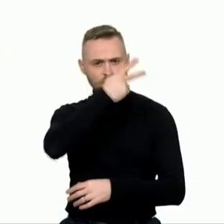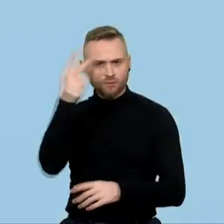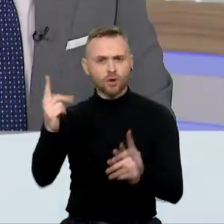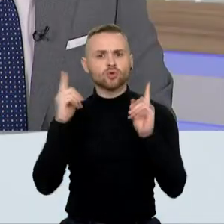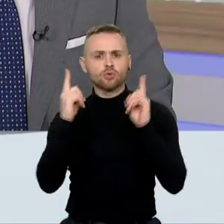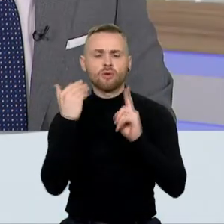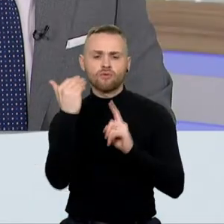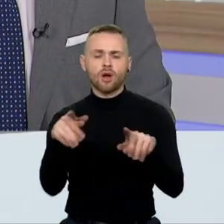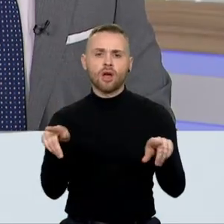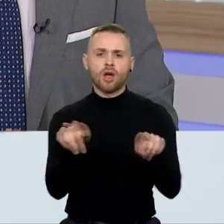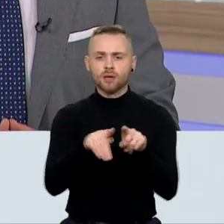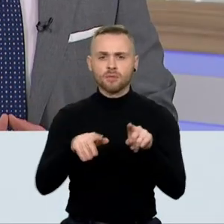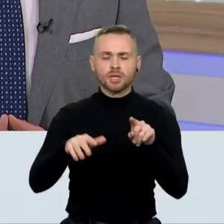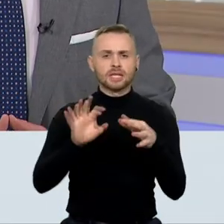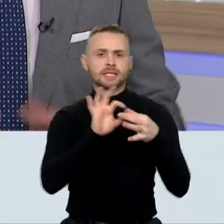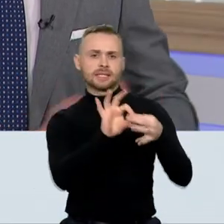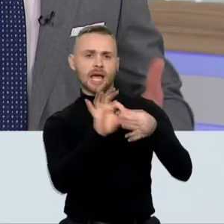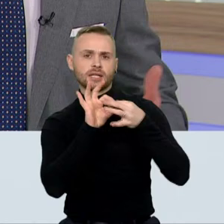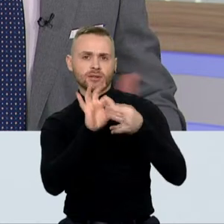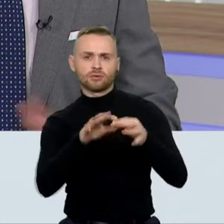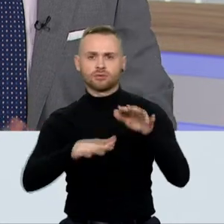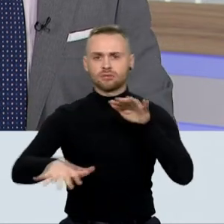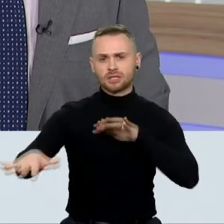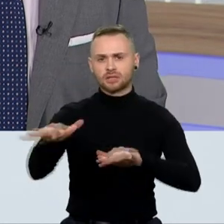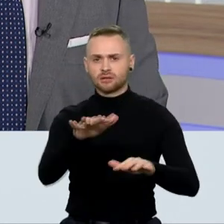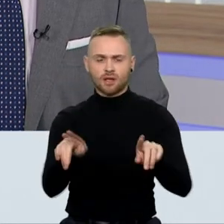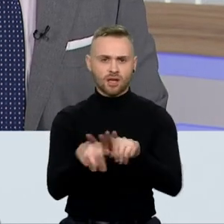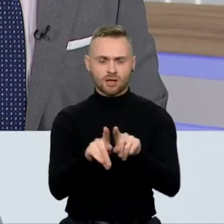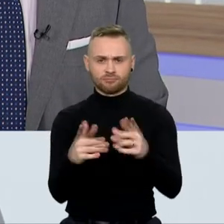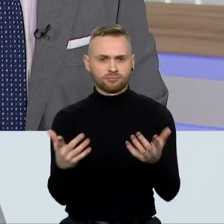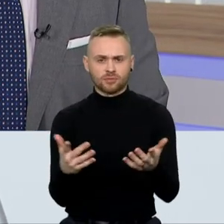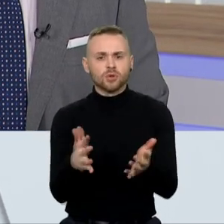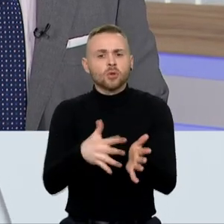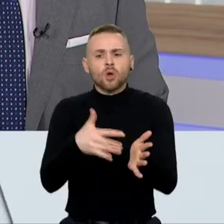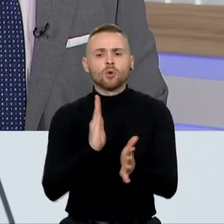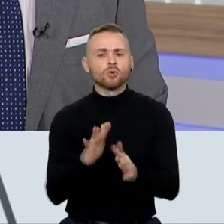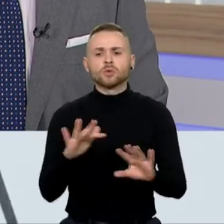santykių aiškinimuosi aikštele. Jūsų galvą, kuo tai grėsia?